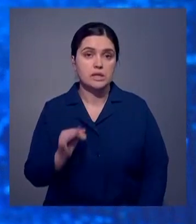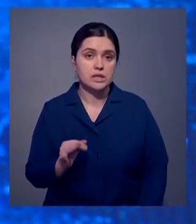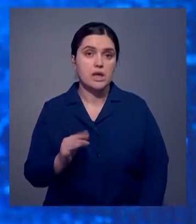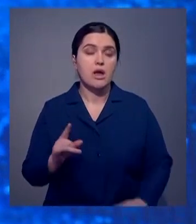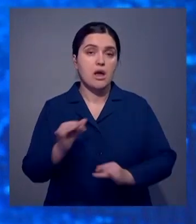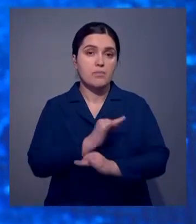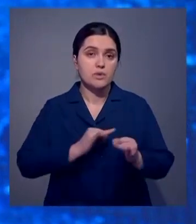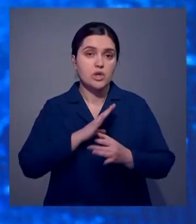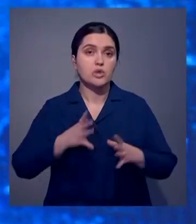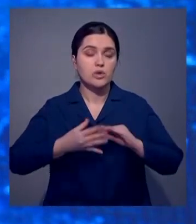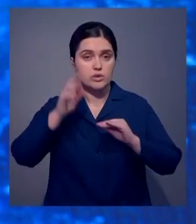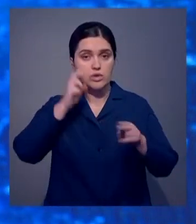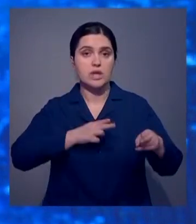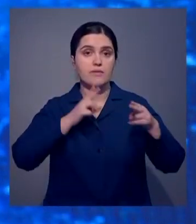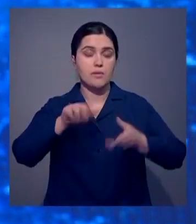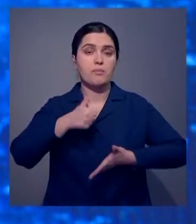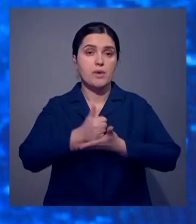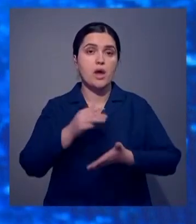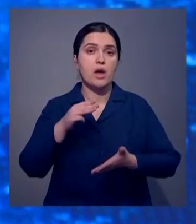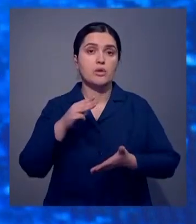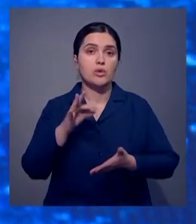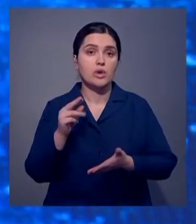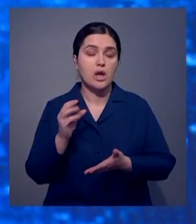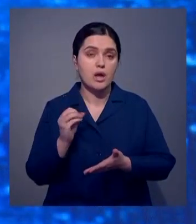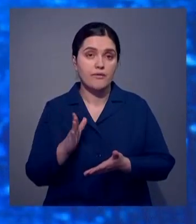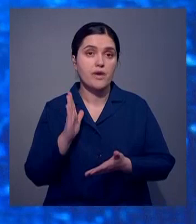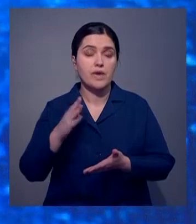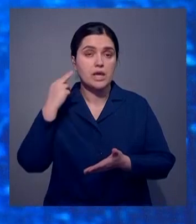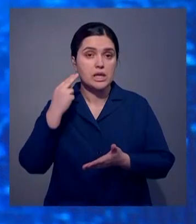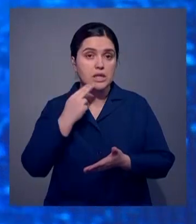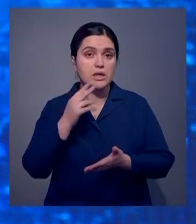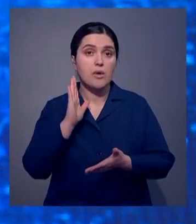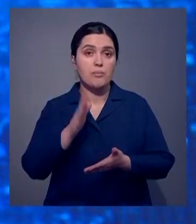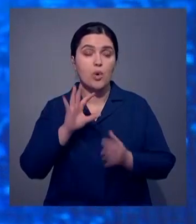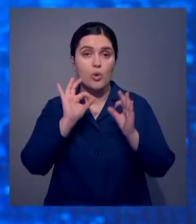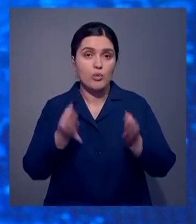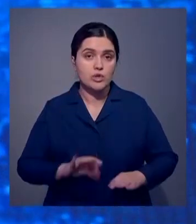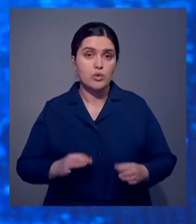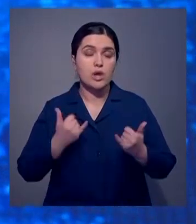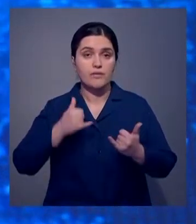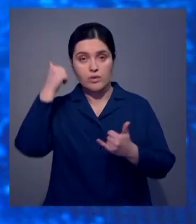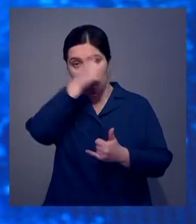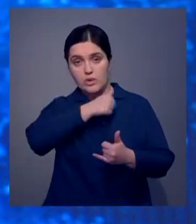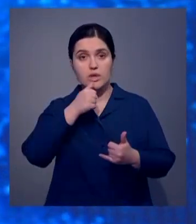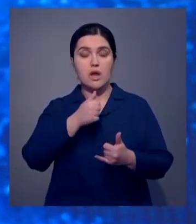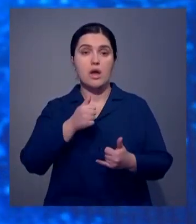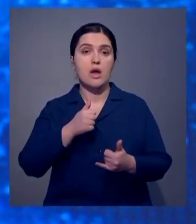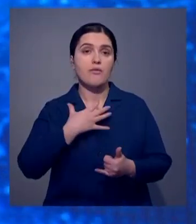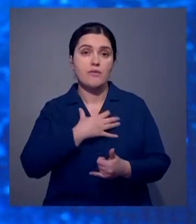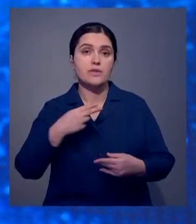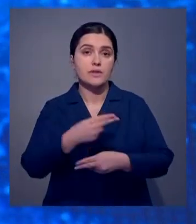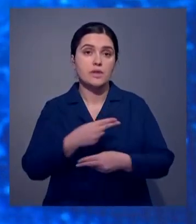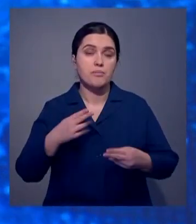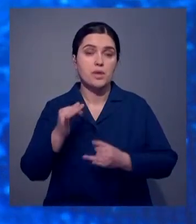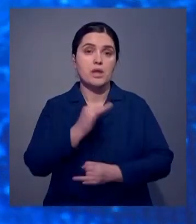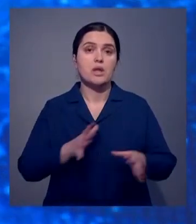Ван И. В стороны обсудили итоги государственного визита президента Токаева в КНР, который состоялся осенью этого года. Также одной из